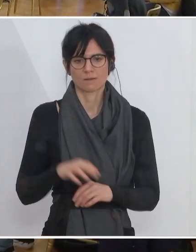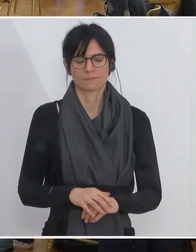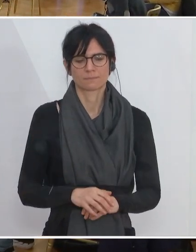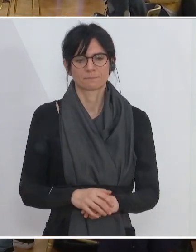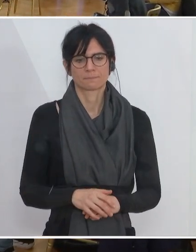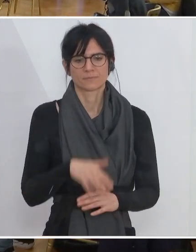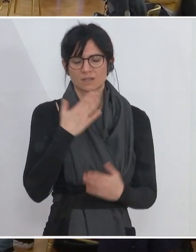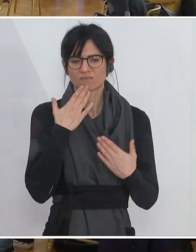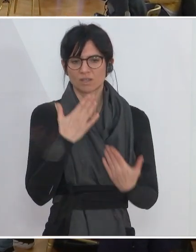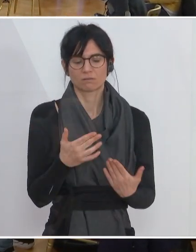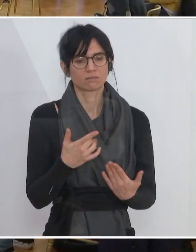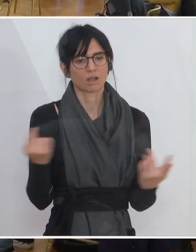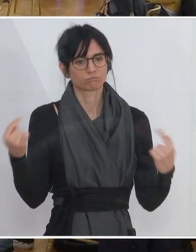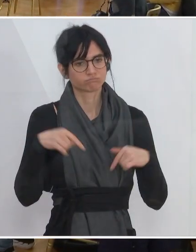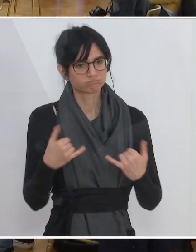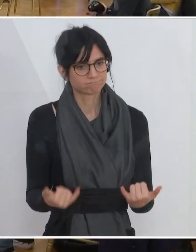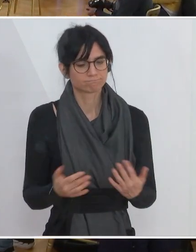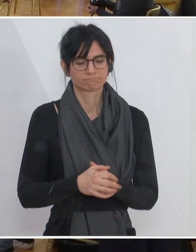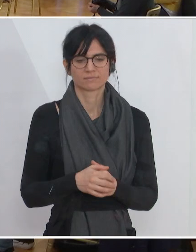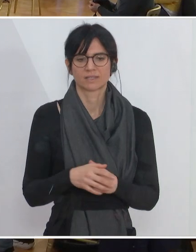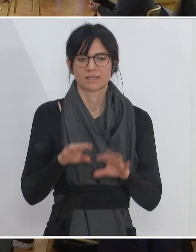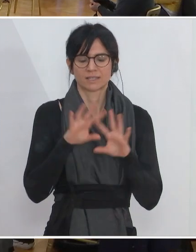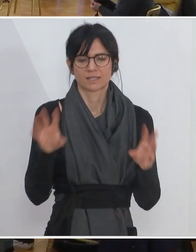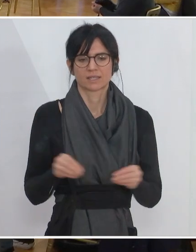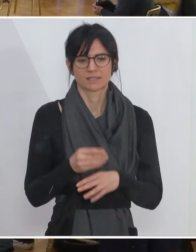fürs Dabeisein. Ich